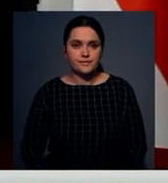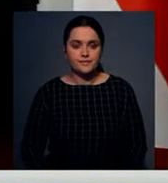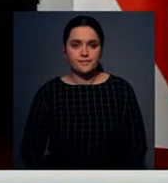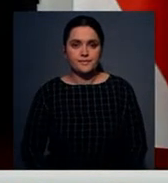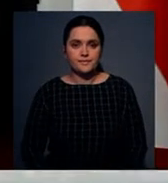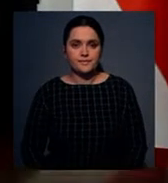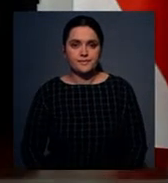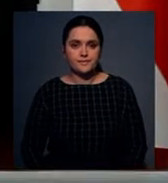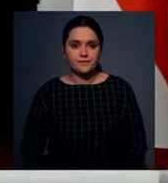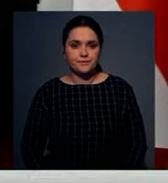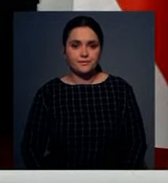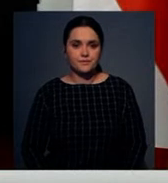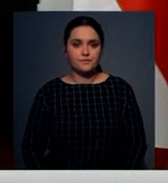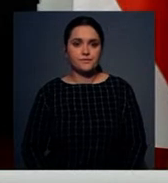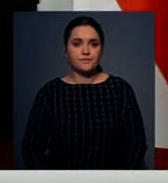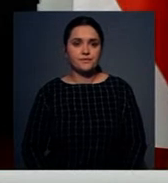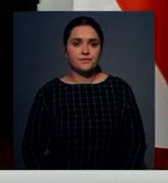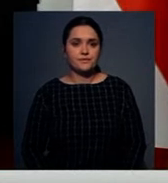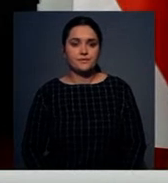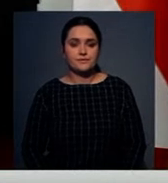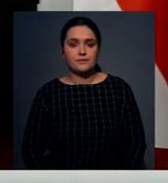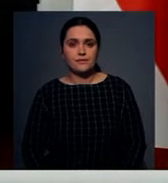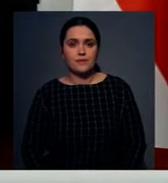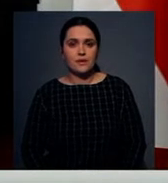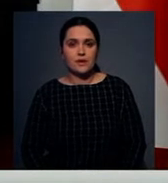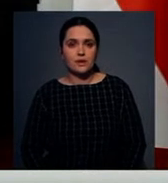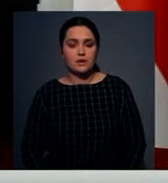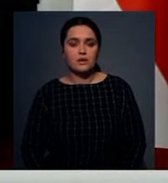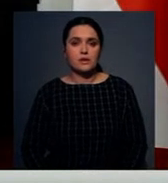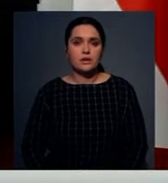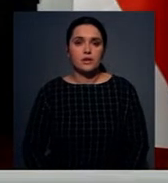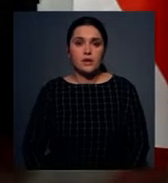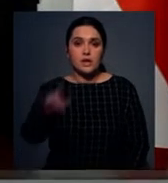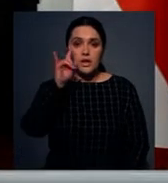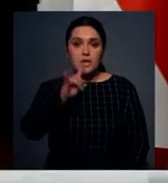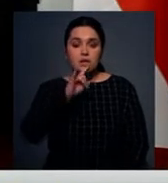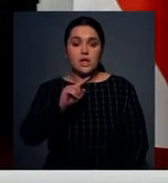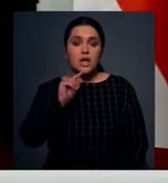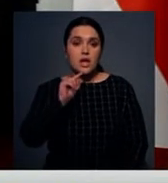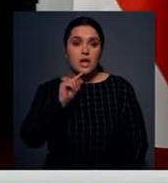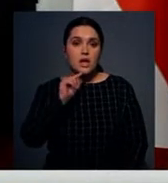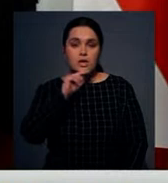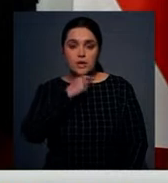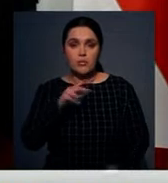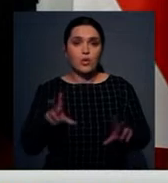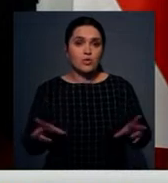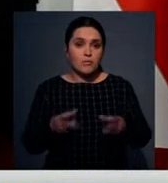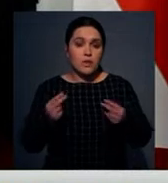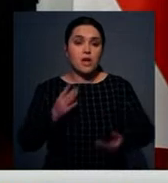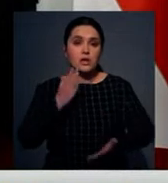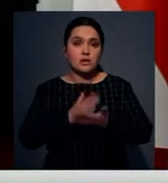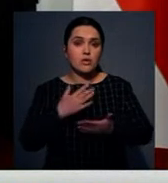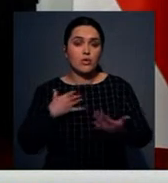Государство сегодня и реально экономические успехи Казахстана сегодня впечатляют. Я считаю, что